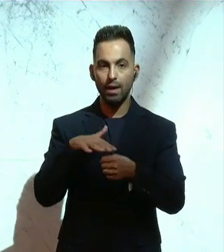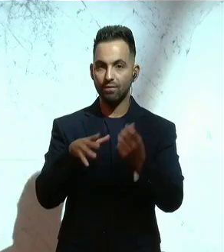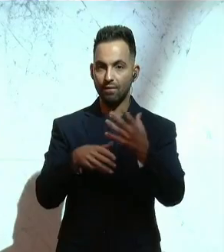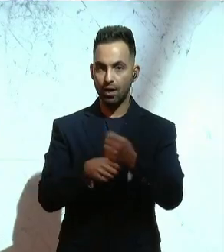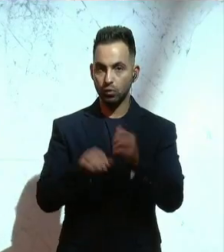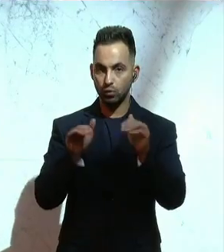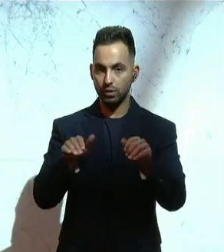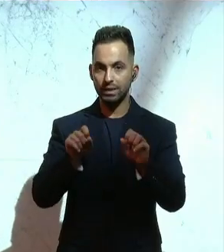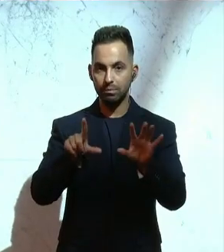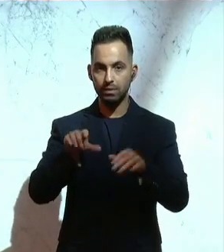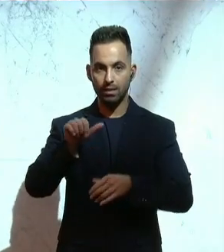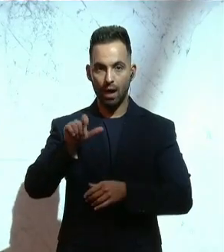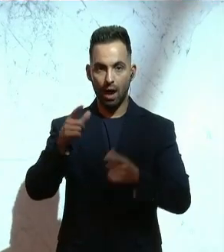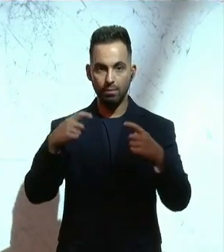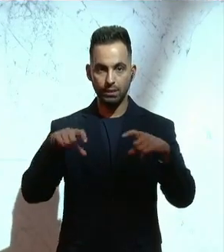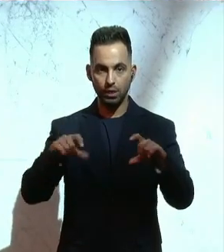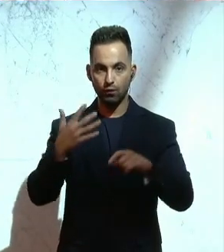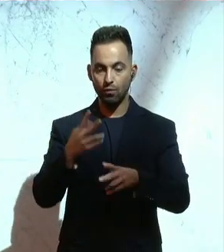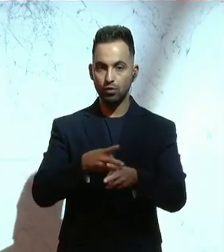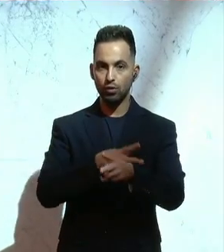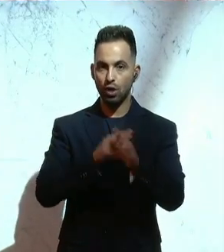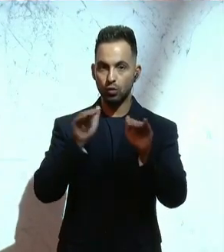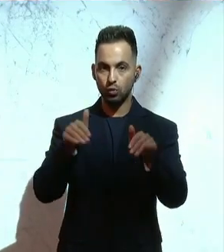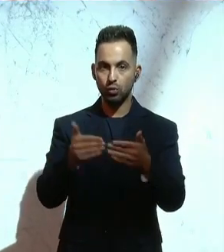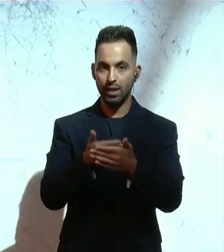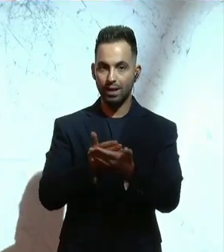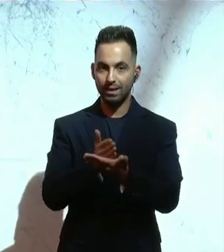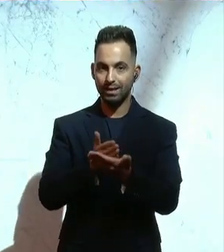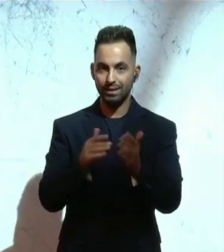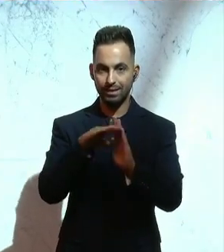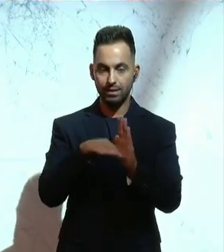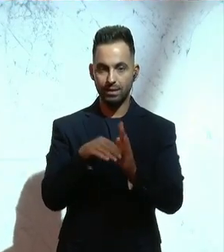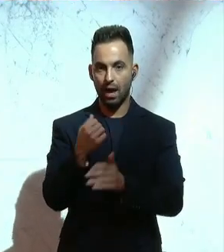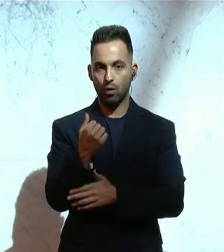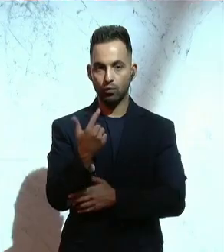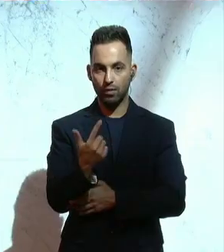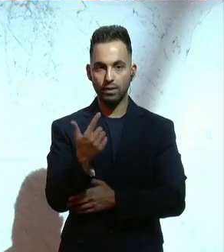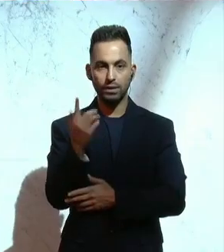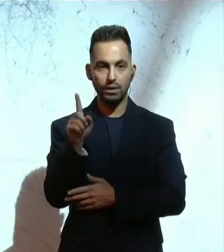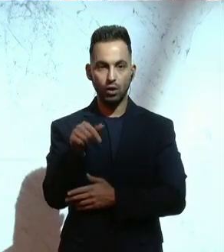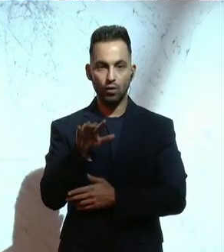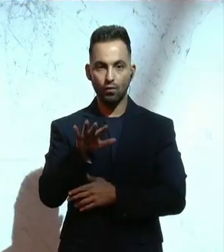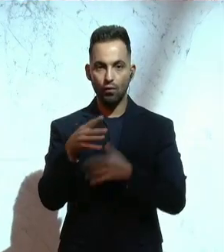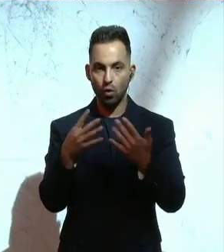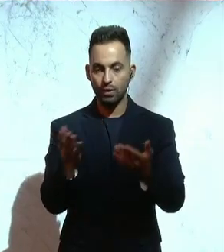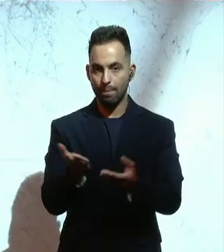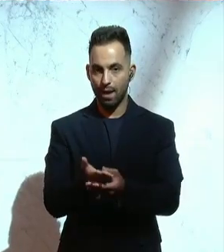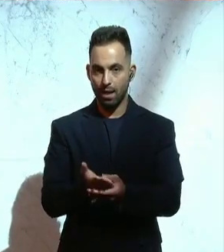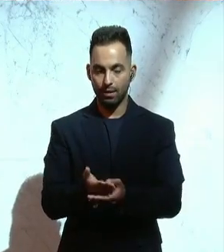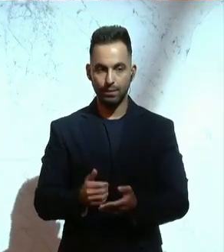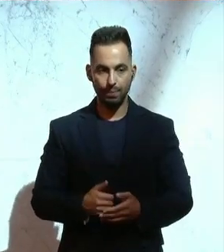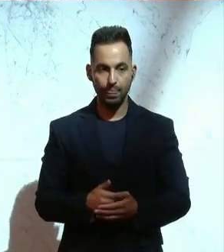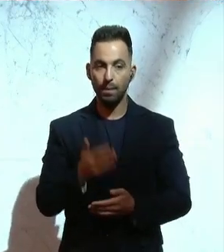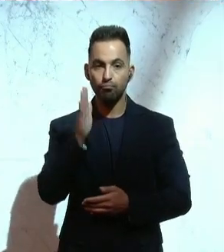Nationalratspräsidentin Doris Burris. Tagesordnungspunkt 26 wurde gerade angesprochen. Sie sehen, es wird heute ein